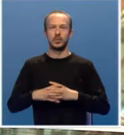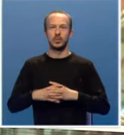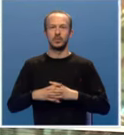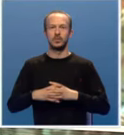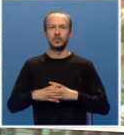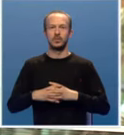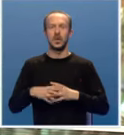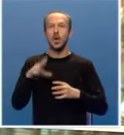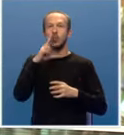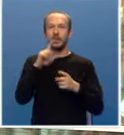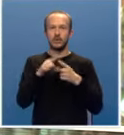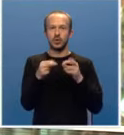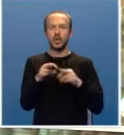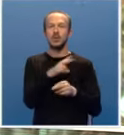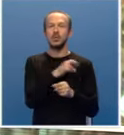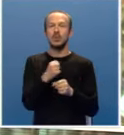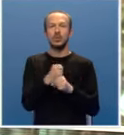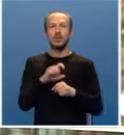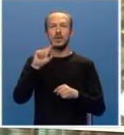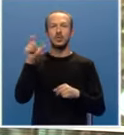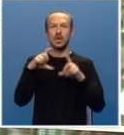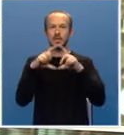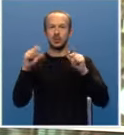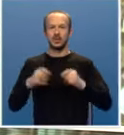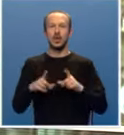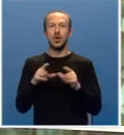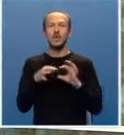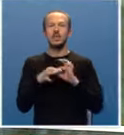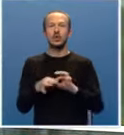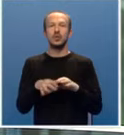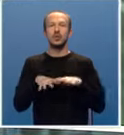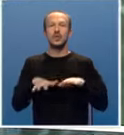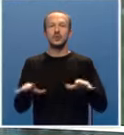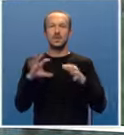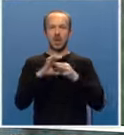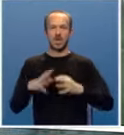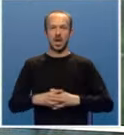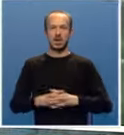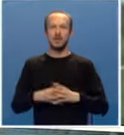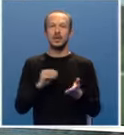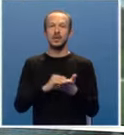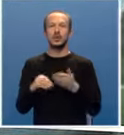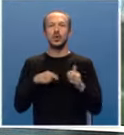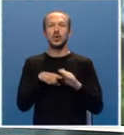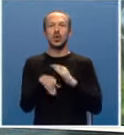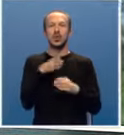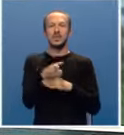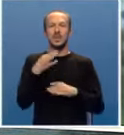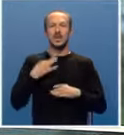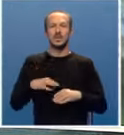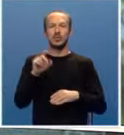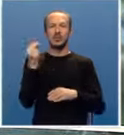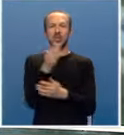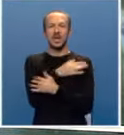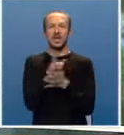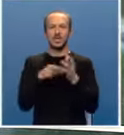Opština Foča imaće podršku republičkih institucija uz provođenju razvojnih projekata. Istaknuta je tokom posete predsjednice